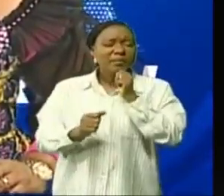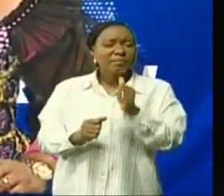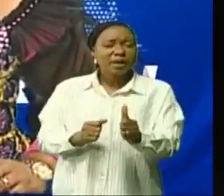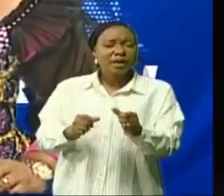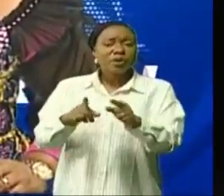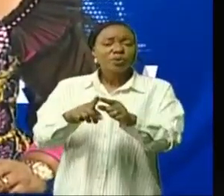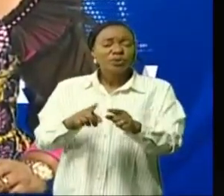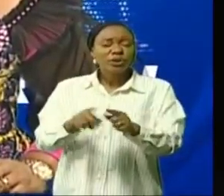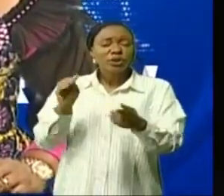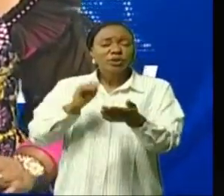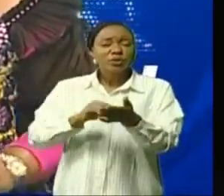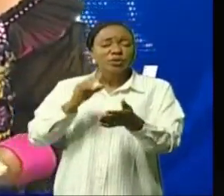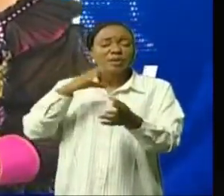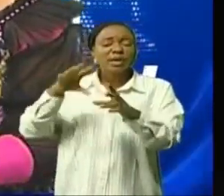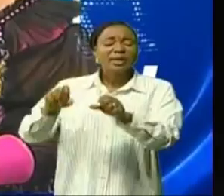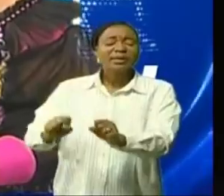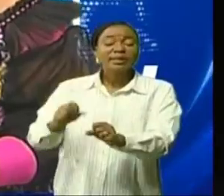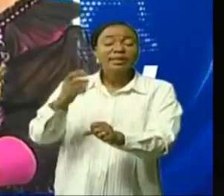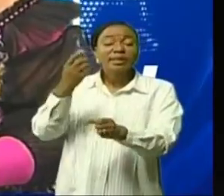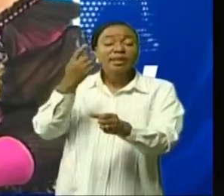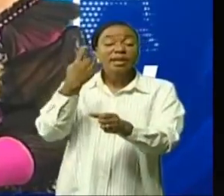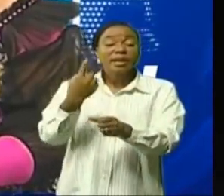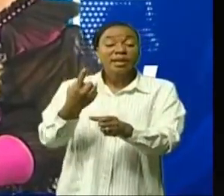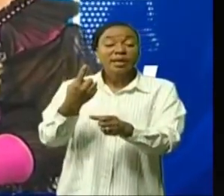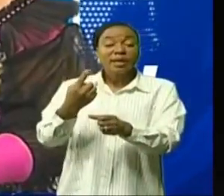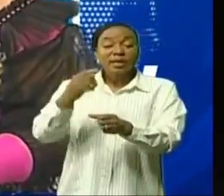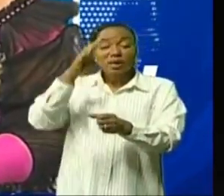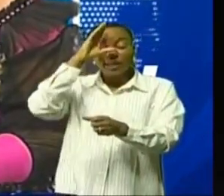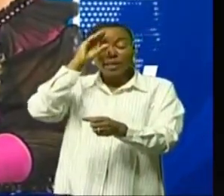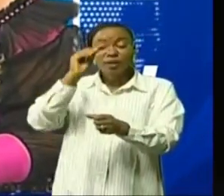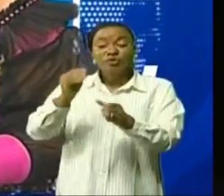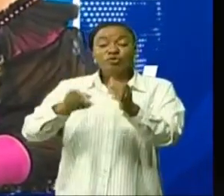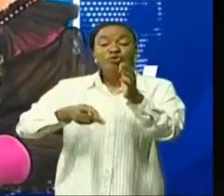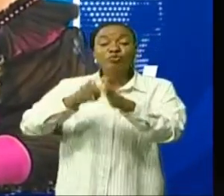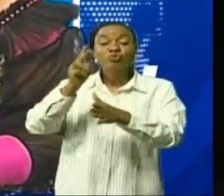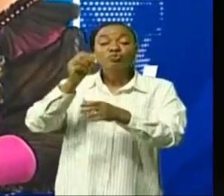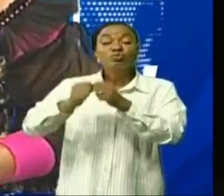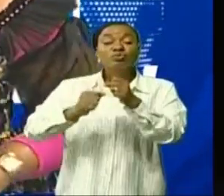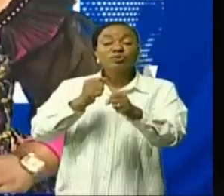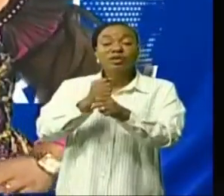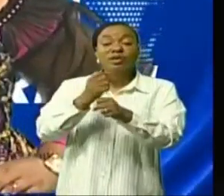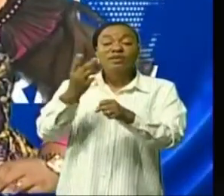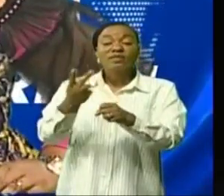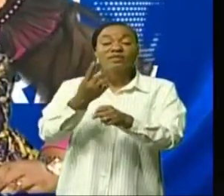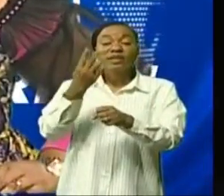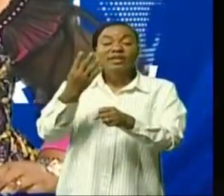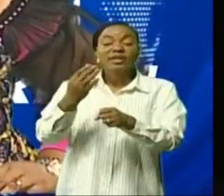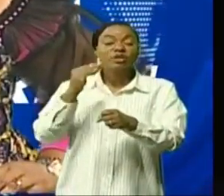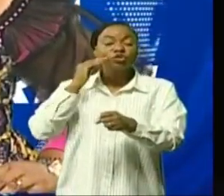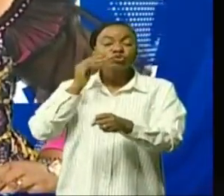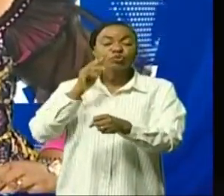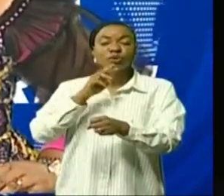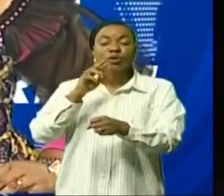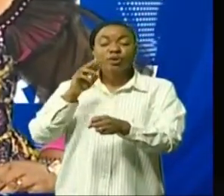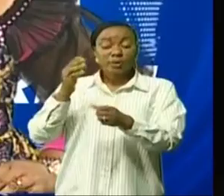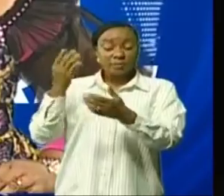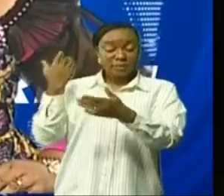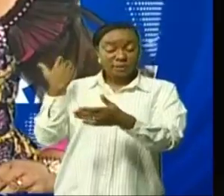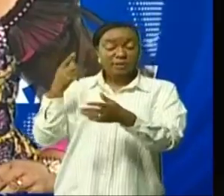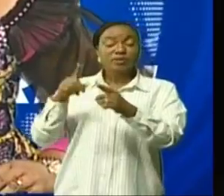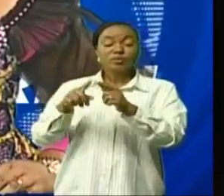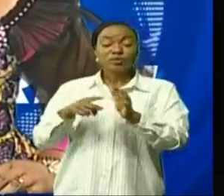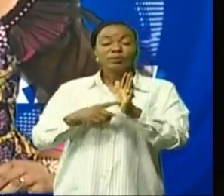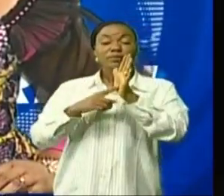forfait, c'est le kidnapping d'un petit garçon de 12 ans. Le 24 juin dernier, ils ont été présentés au gouverneur militaire de